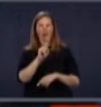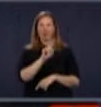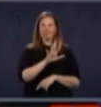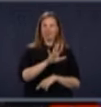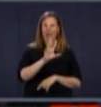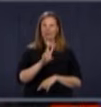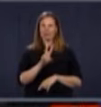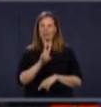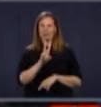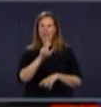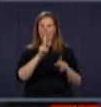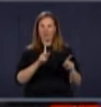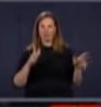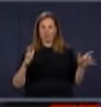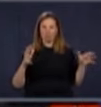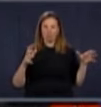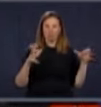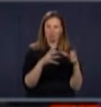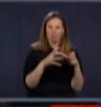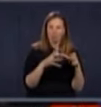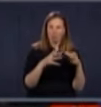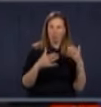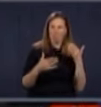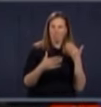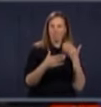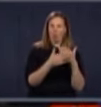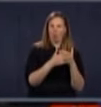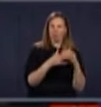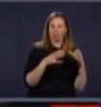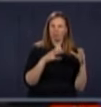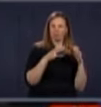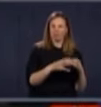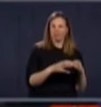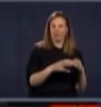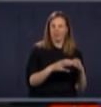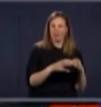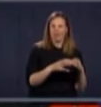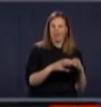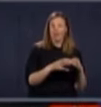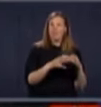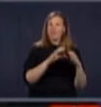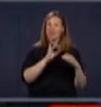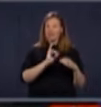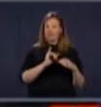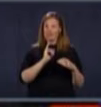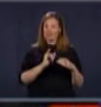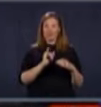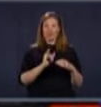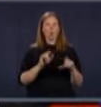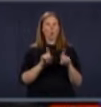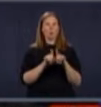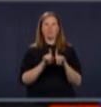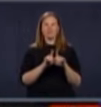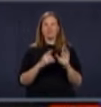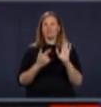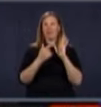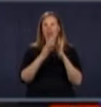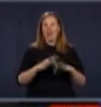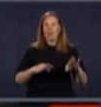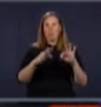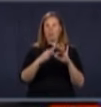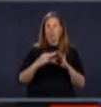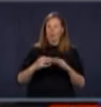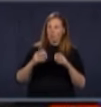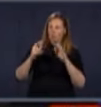étaient à moins que 2 m. Puis tout est dans la façon de le faire, puis le signal qui est envoyé. Puis on veut que ça se fasse